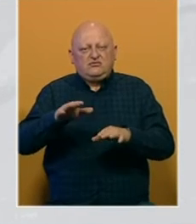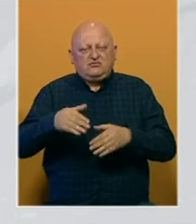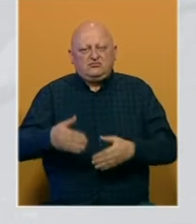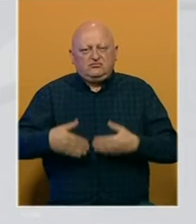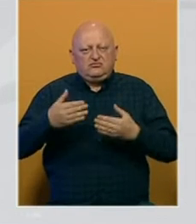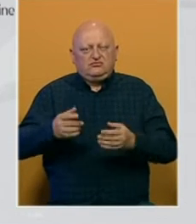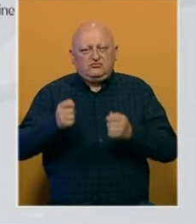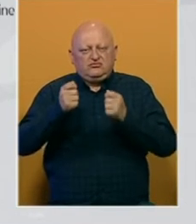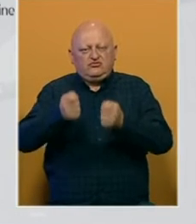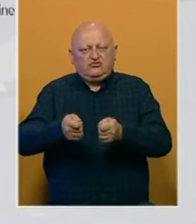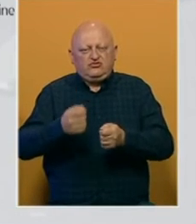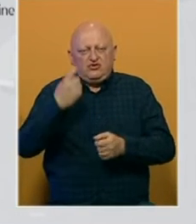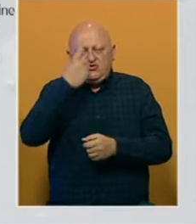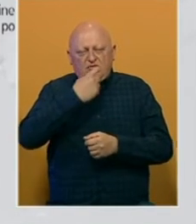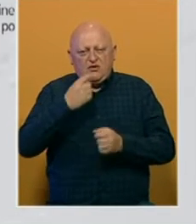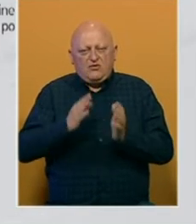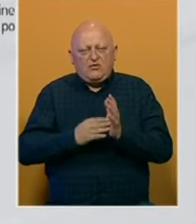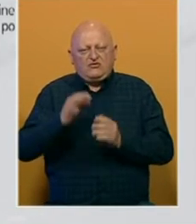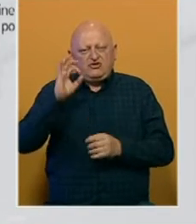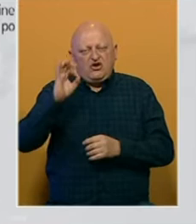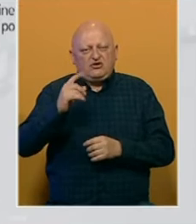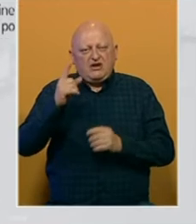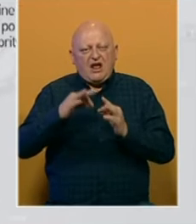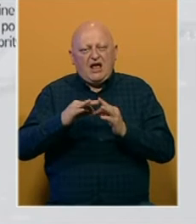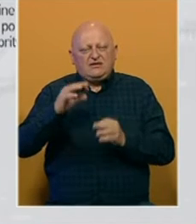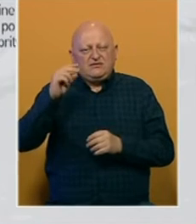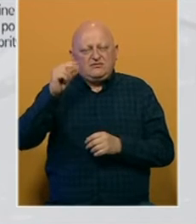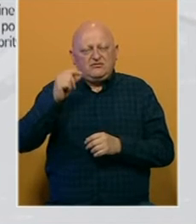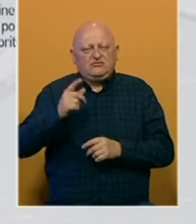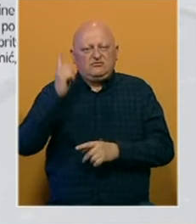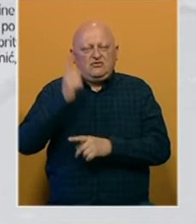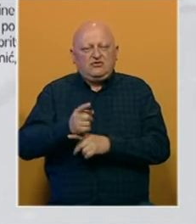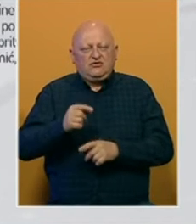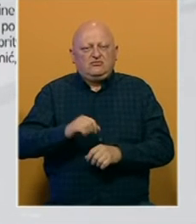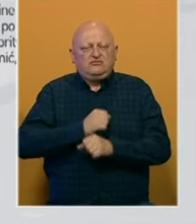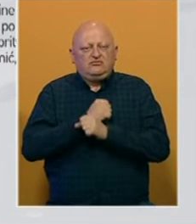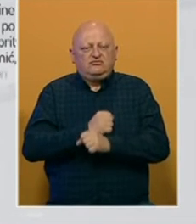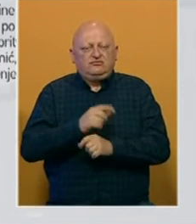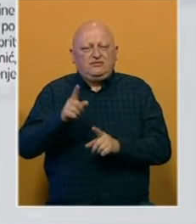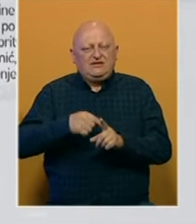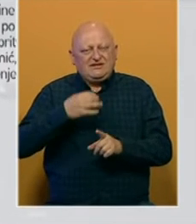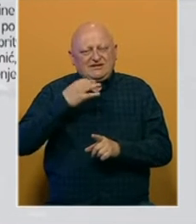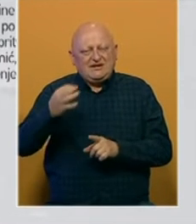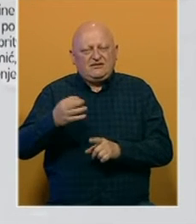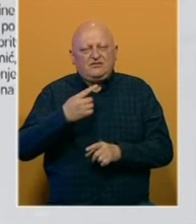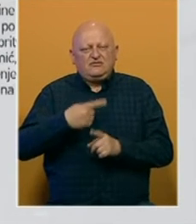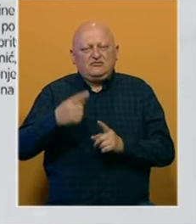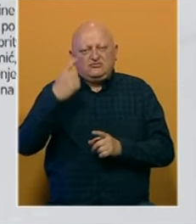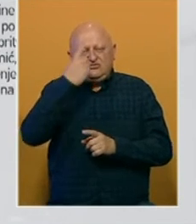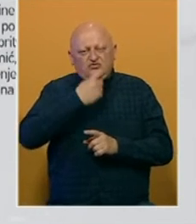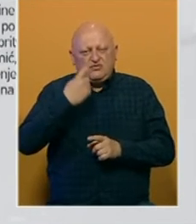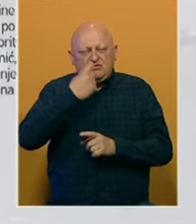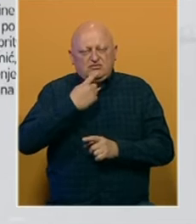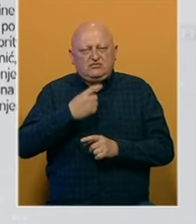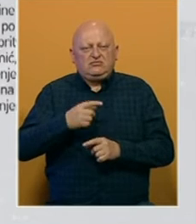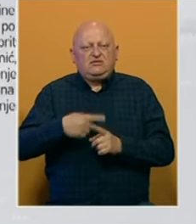prijedlog tužilaštva u odnosu na osumnjučene Muamera Ožegovića i Alisu Ramić te odredio mjeru pritvora u trajanju od mjesec dana zbog postojanja osnovane